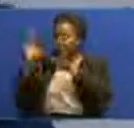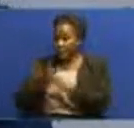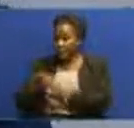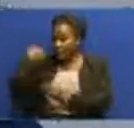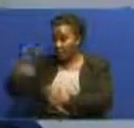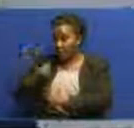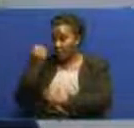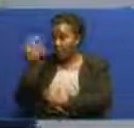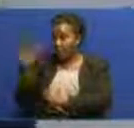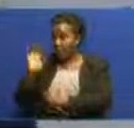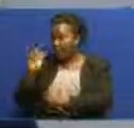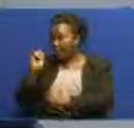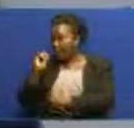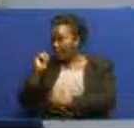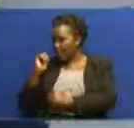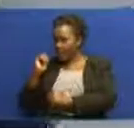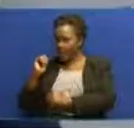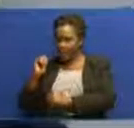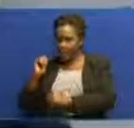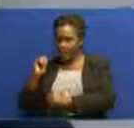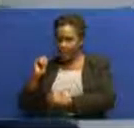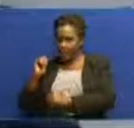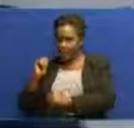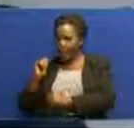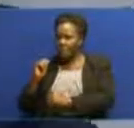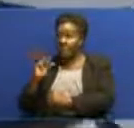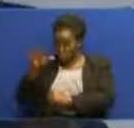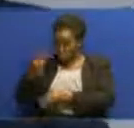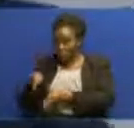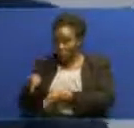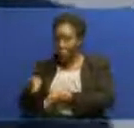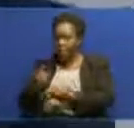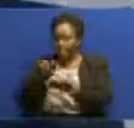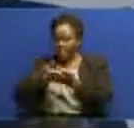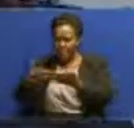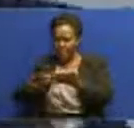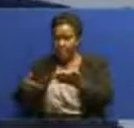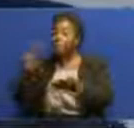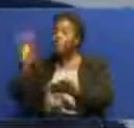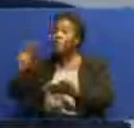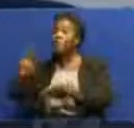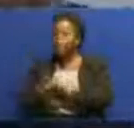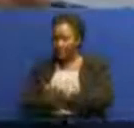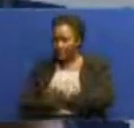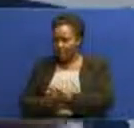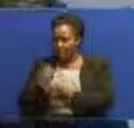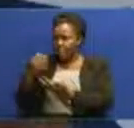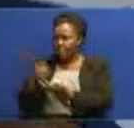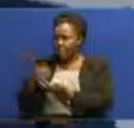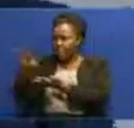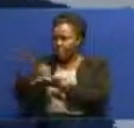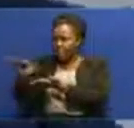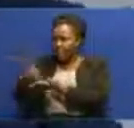nne. Tutatua halumashauri ambazo zimeonekana, zimekula pesa mbichi na kumomba mweshi mwa Raisi kupeleka